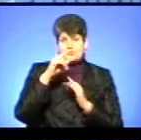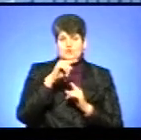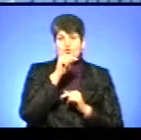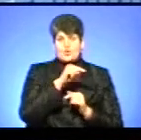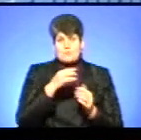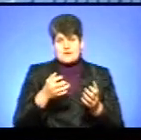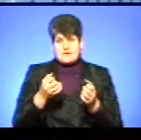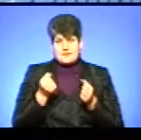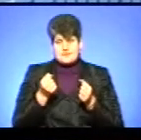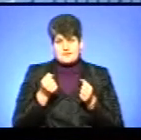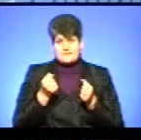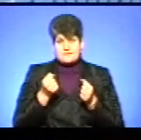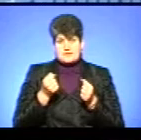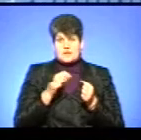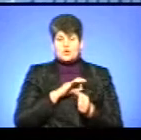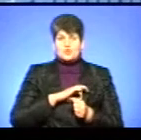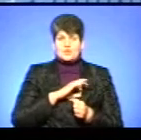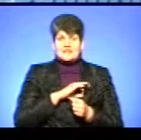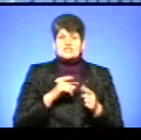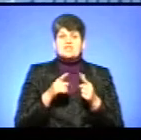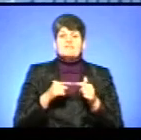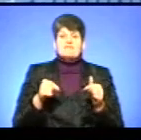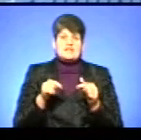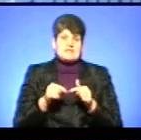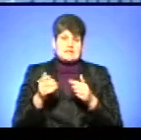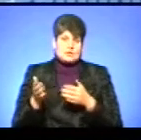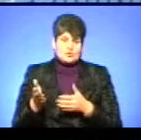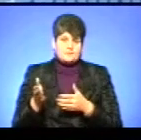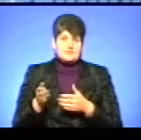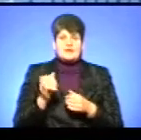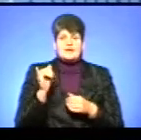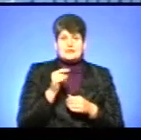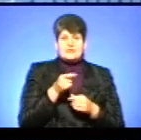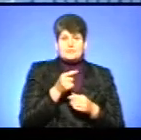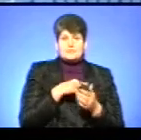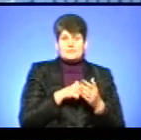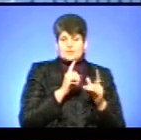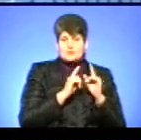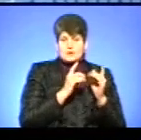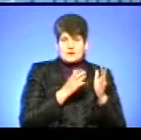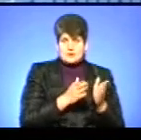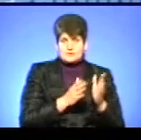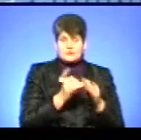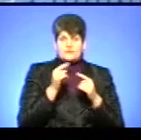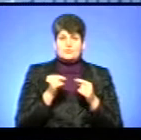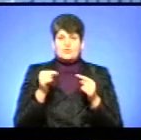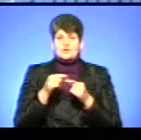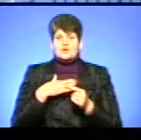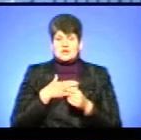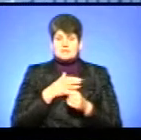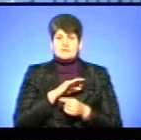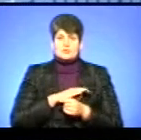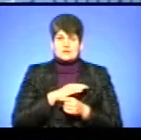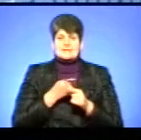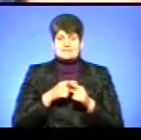прийняття, тобто, і юридичним відділом, і Тернопільської міської ради, і, відповідно, нашими юристами дане